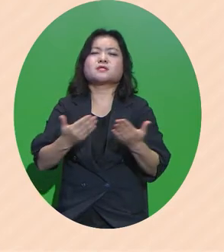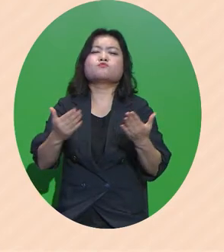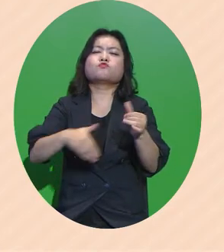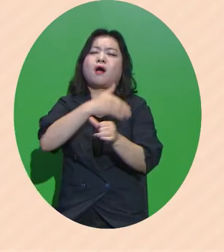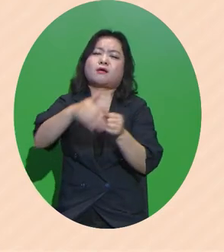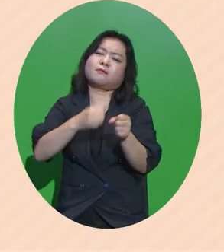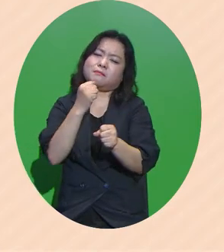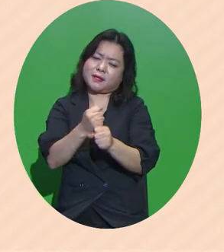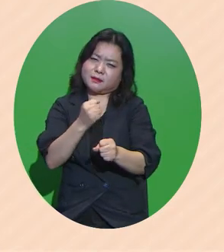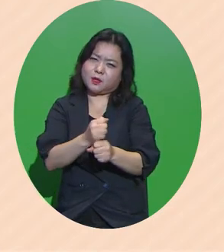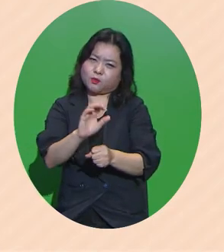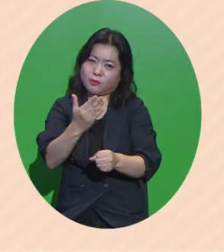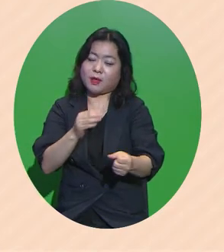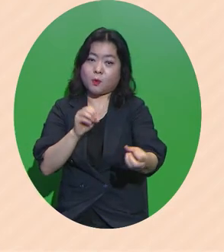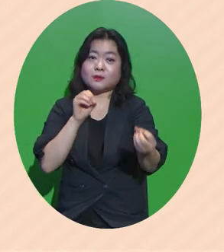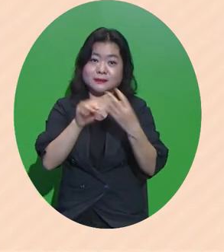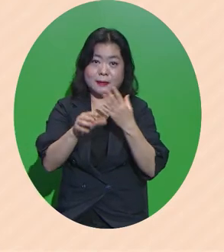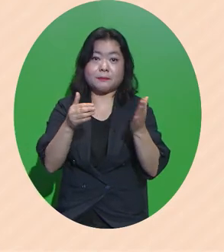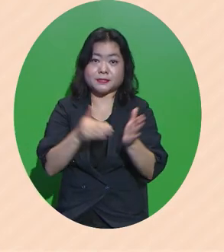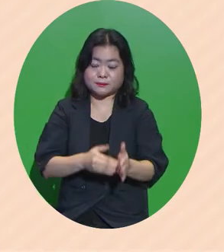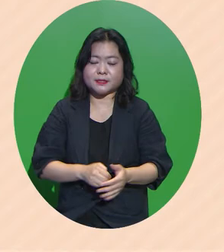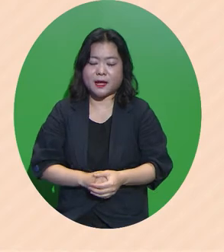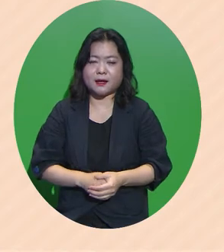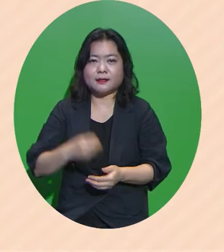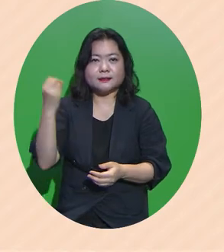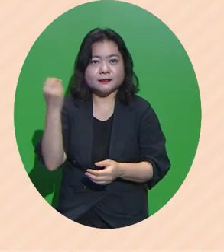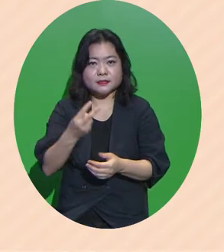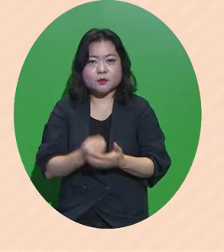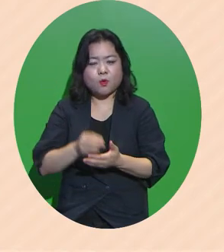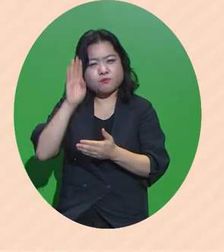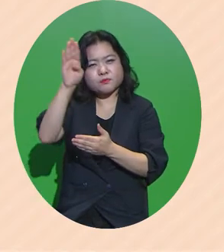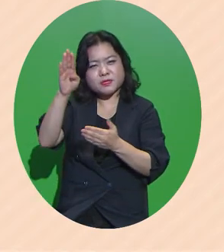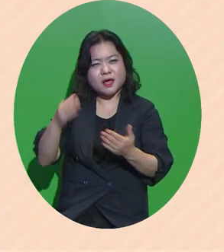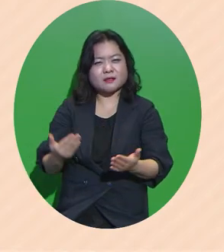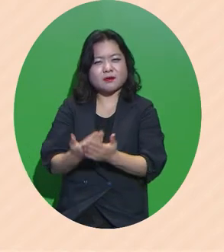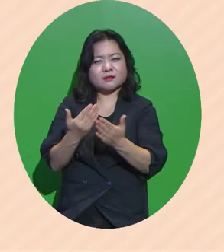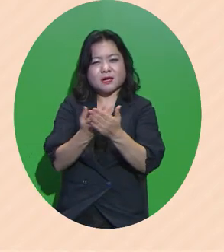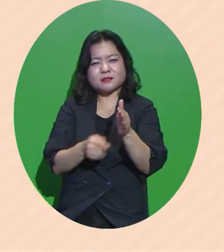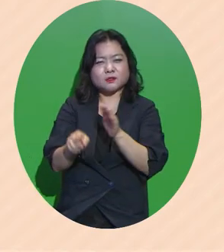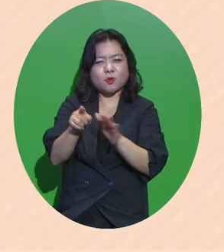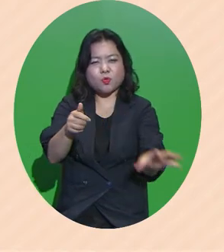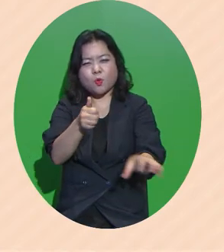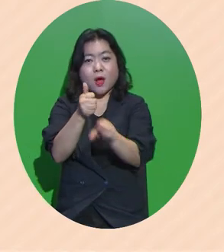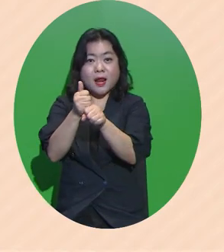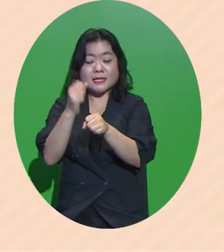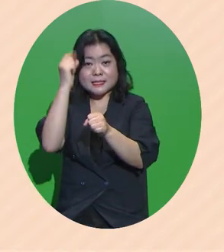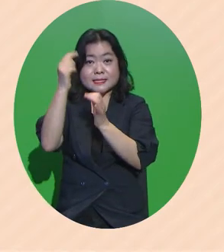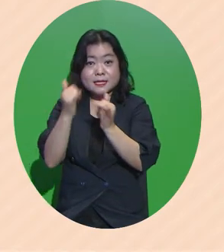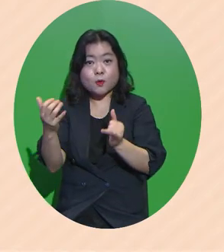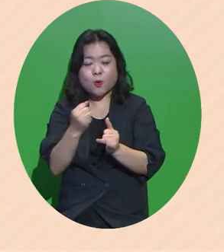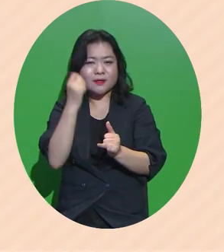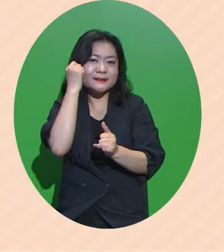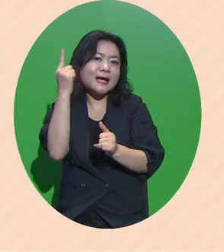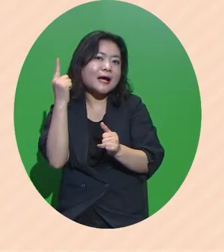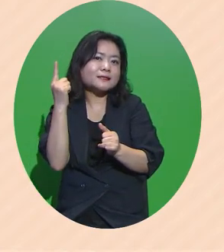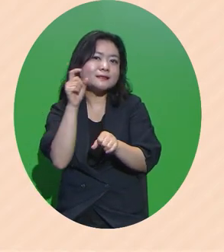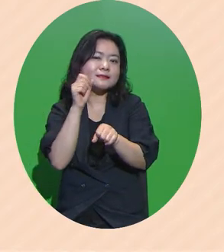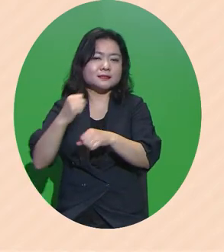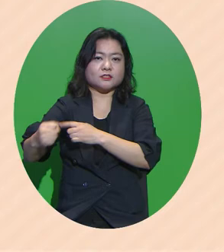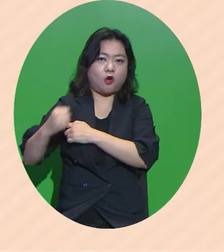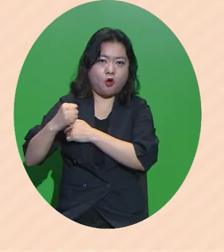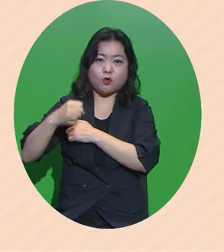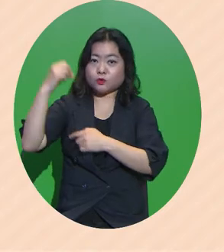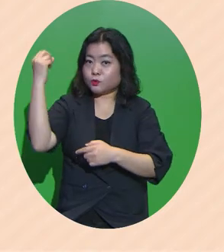만들어 나가야 된다고 응답했습니다 그리고 미래 성장을 선도할 인재로서 창의력 뿐만 아니라